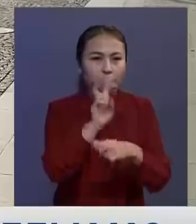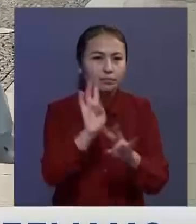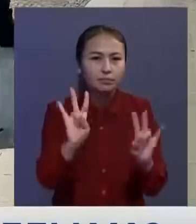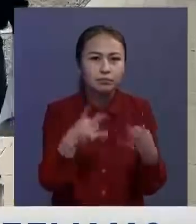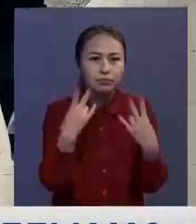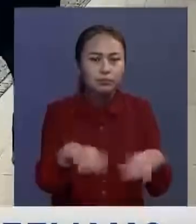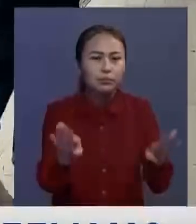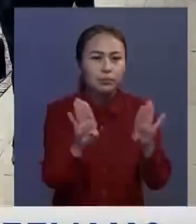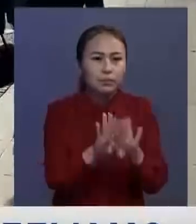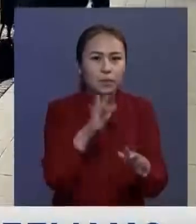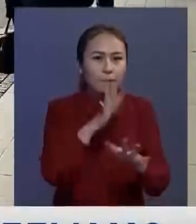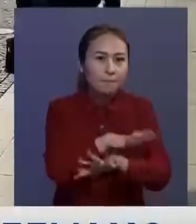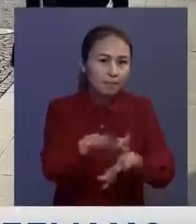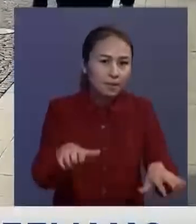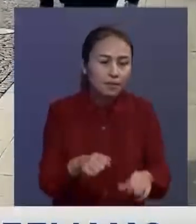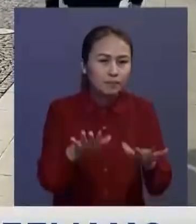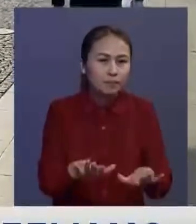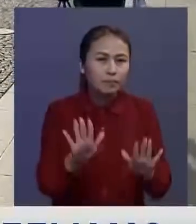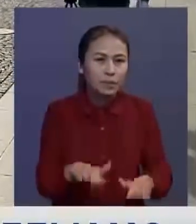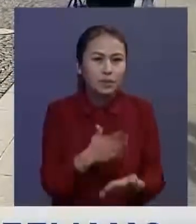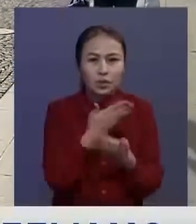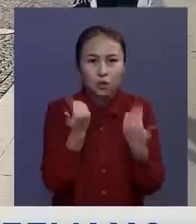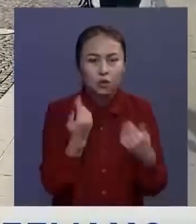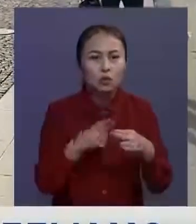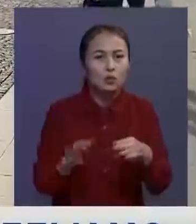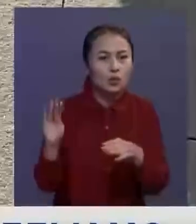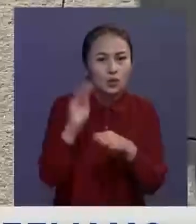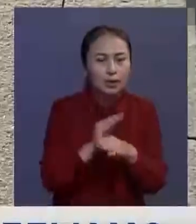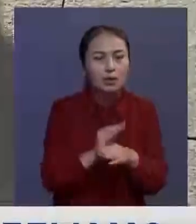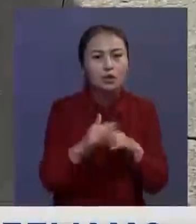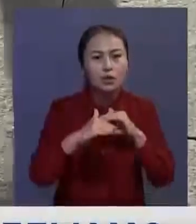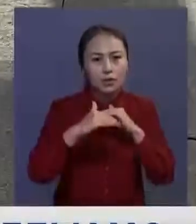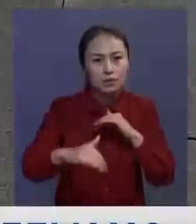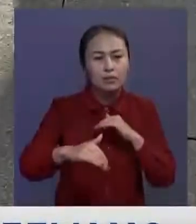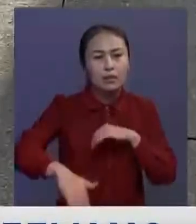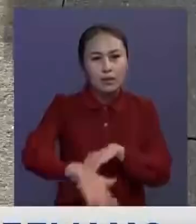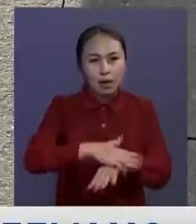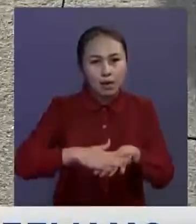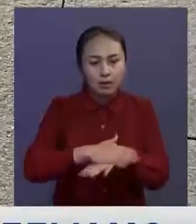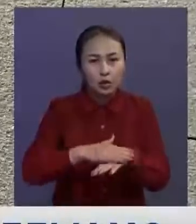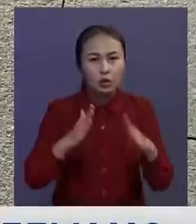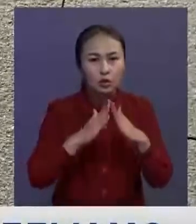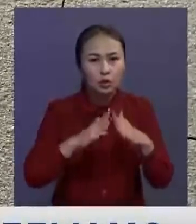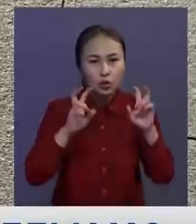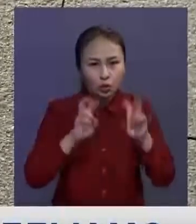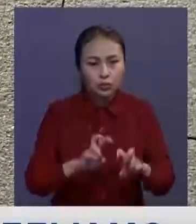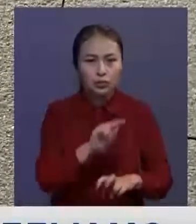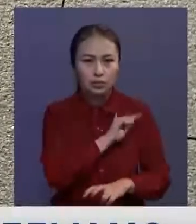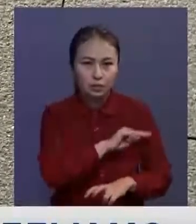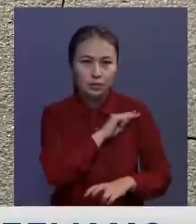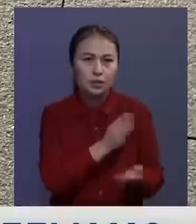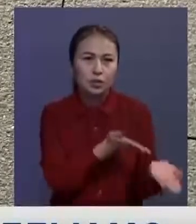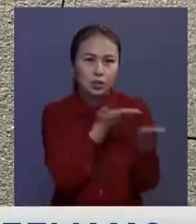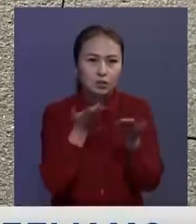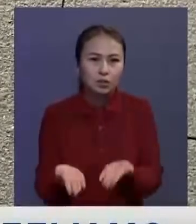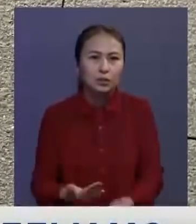берілден. Десе де бейлік бұл орындарда жапқан жоқ. Сонмен қоса, жергілікті қалқты мүмкіндігінше, еген жұмыс кеп арағаштық сақтауға шақыры